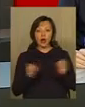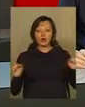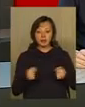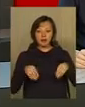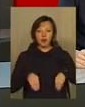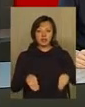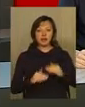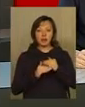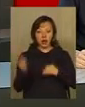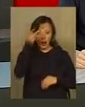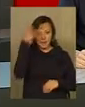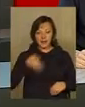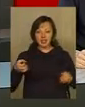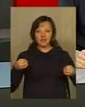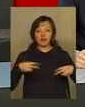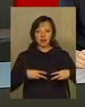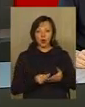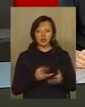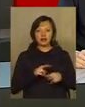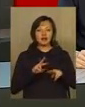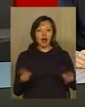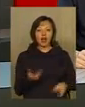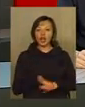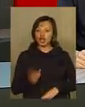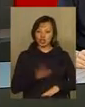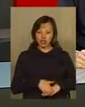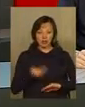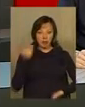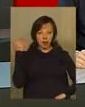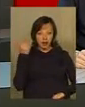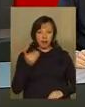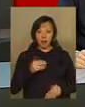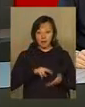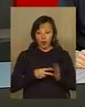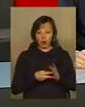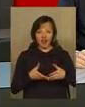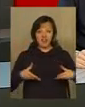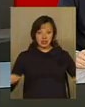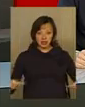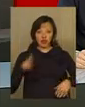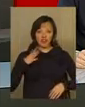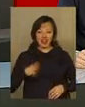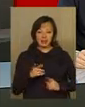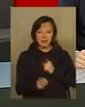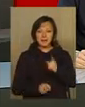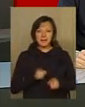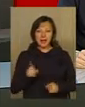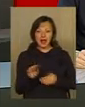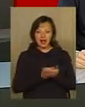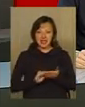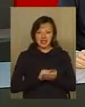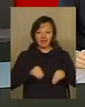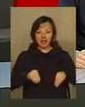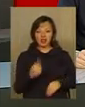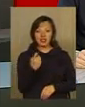озимих посівів на полях Хмельниччини фахівці оцінюють як критичний. За попередніми прогнозами, навесні хліборобам доведеться пересівати до 100